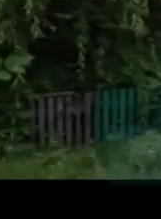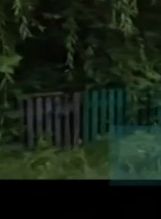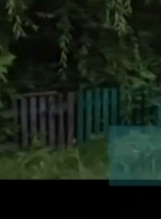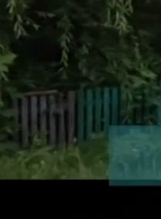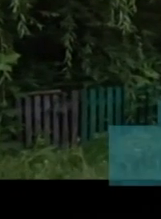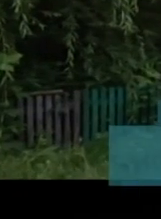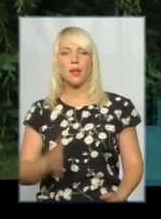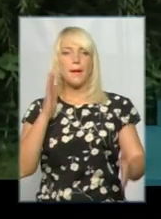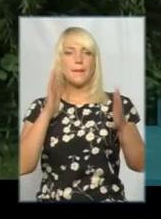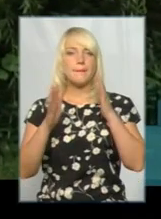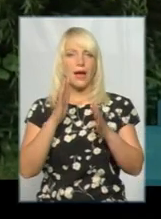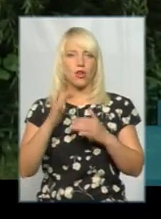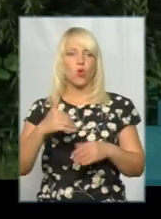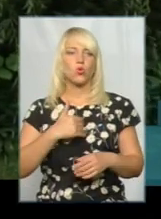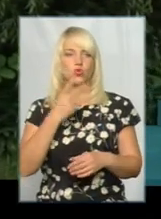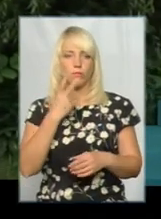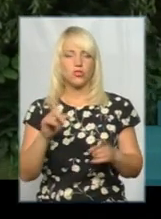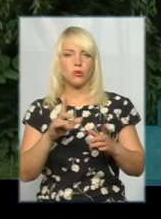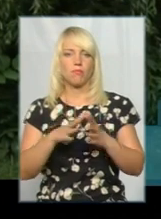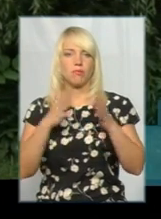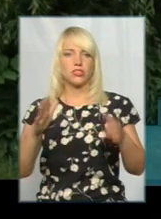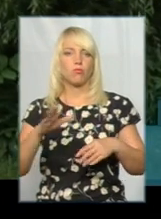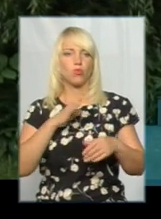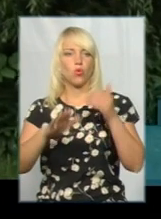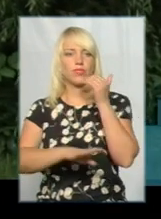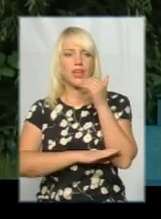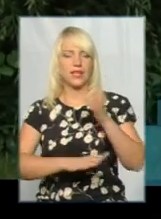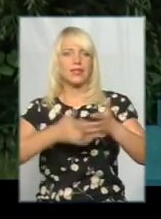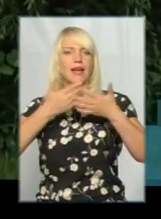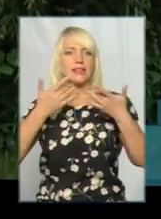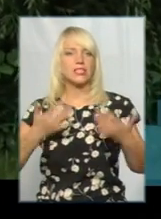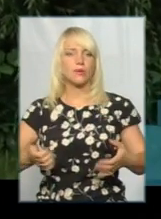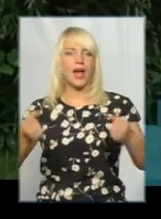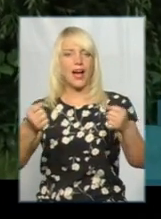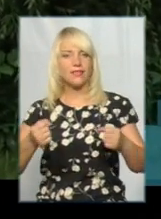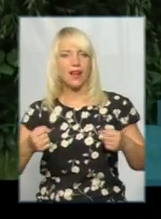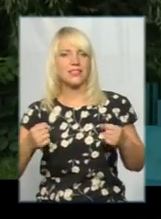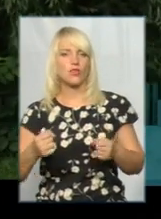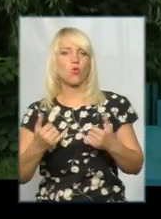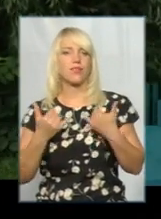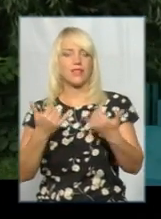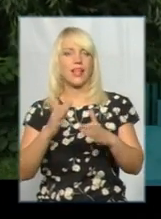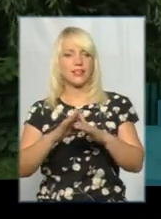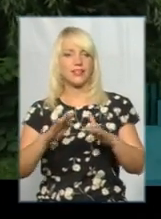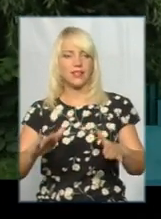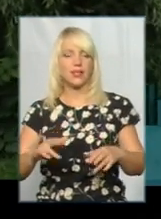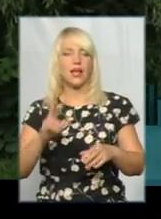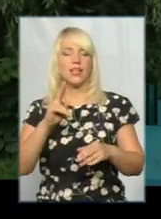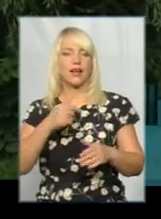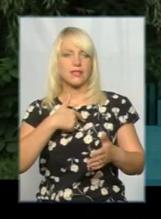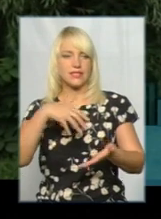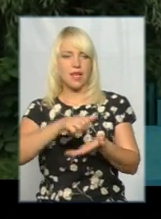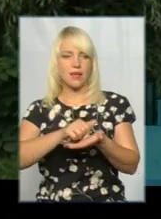Парк хочу бачити, щоб більше було дерев, різноманітних атракціонів для дітей. Так як займаюся